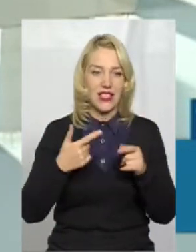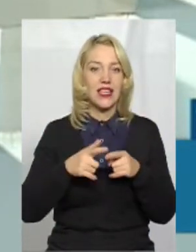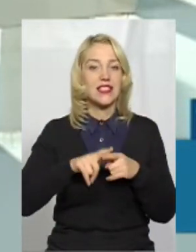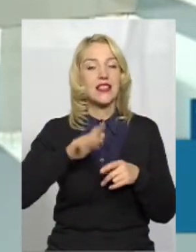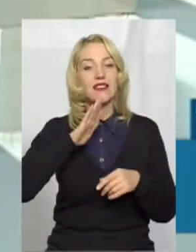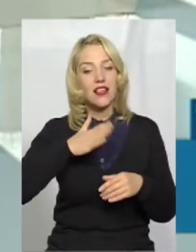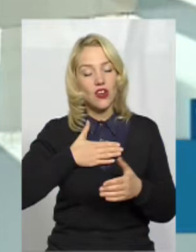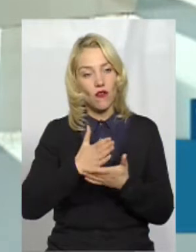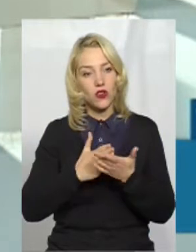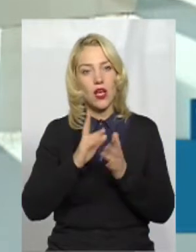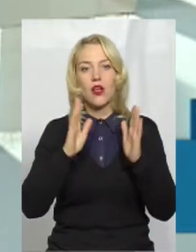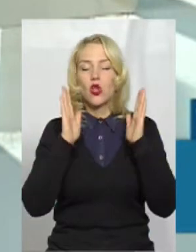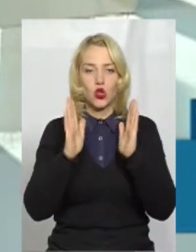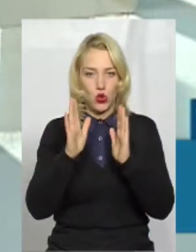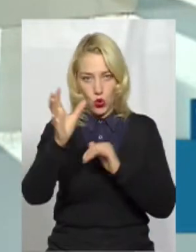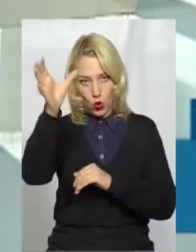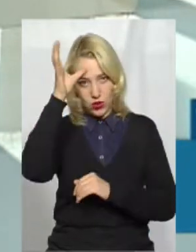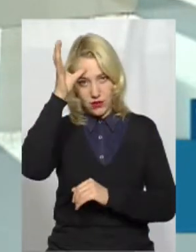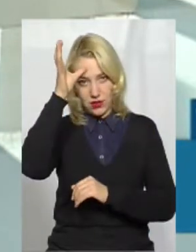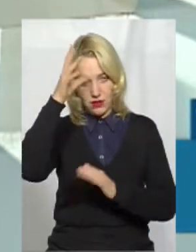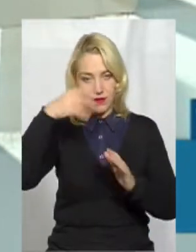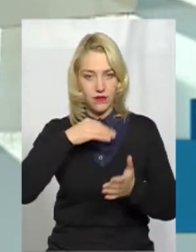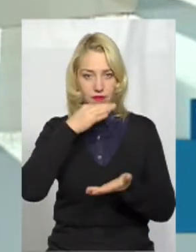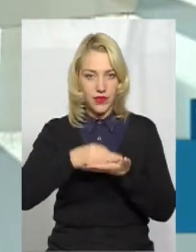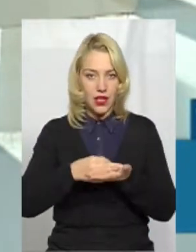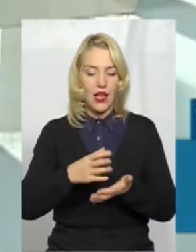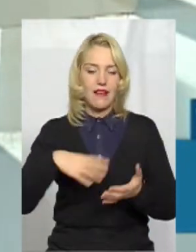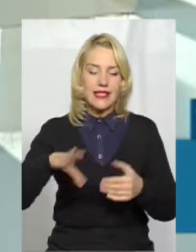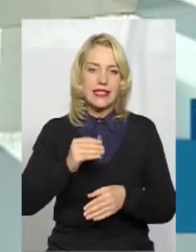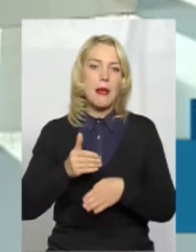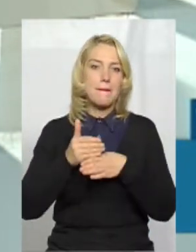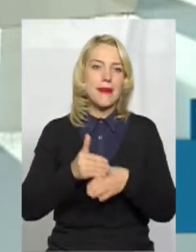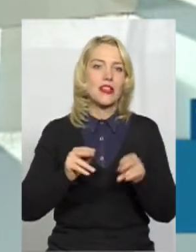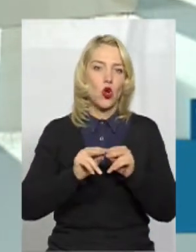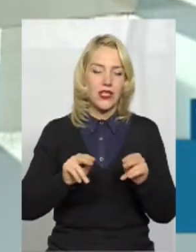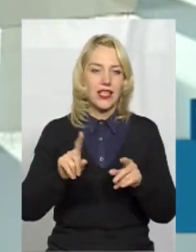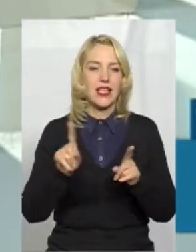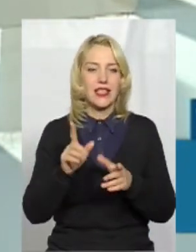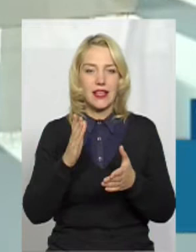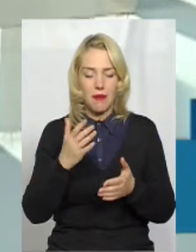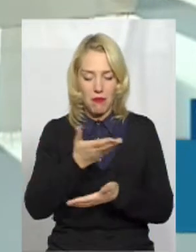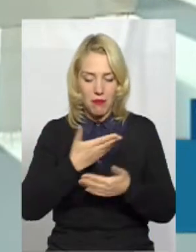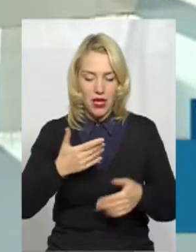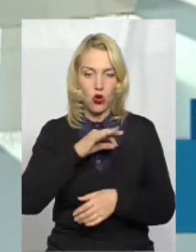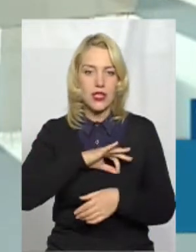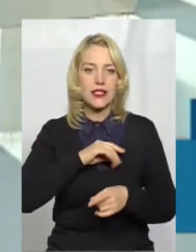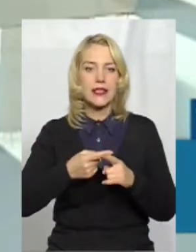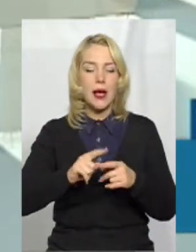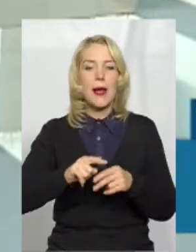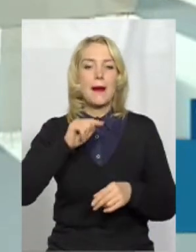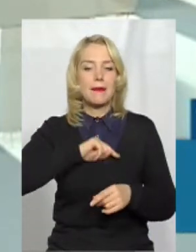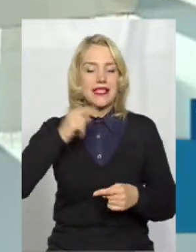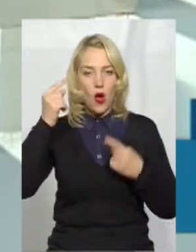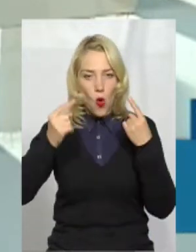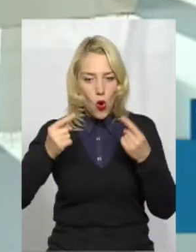функція, це освітня функція. Тобто всі методики, якими ми користуємось, вони є психолого-педагогічного спрямування.